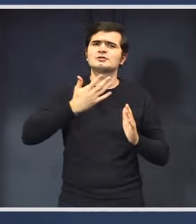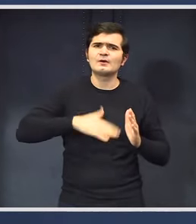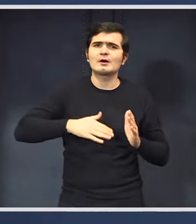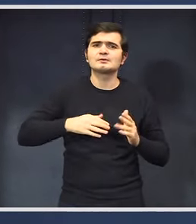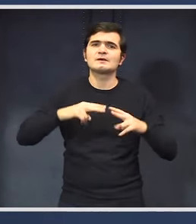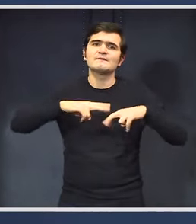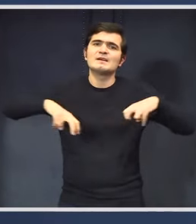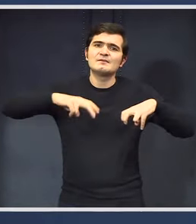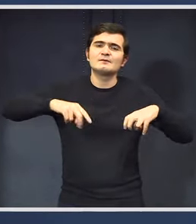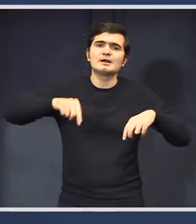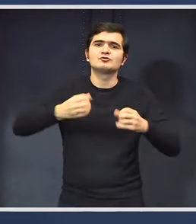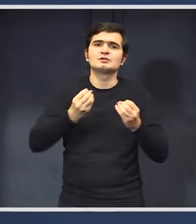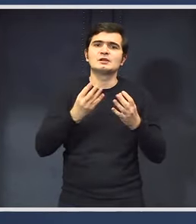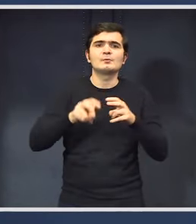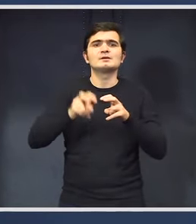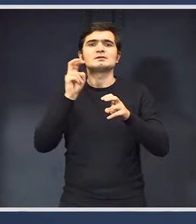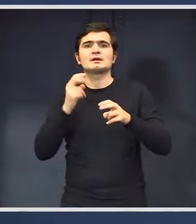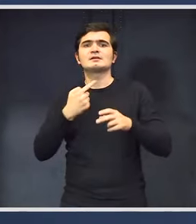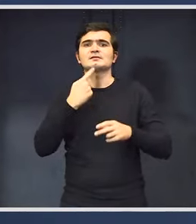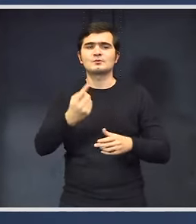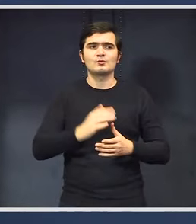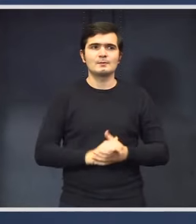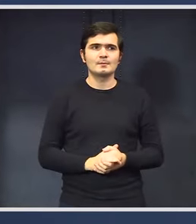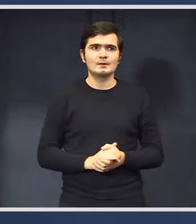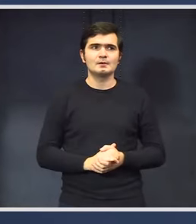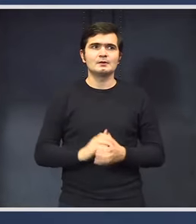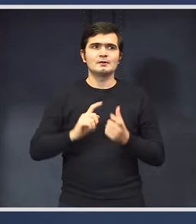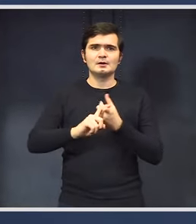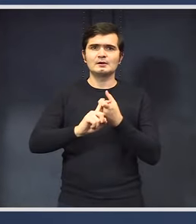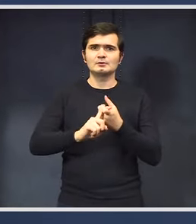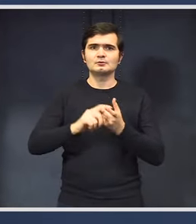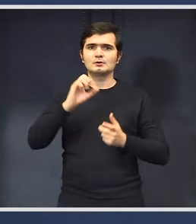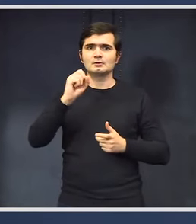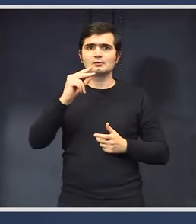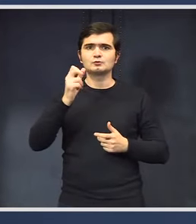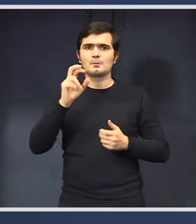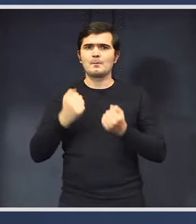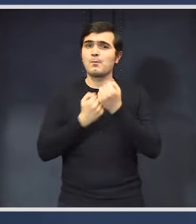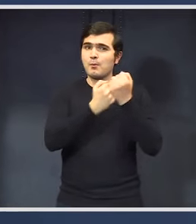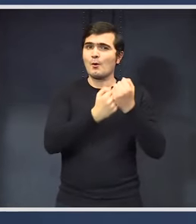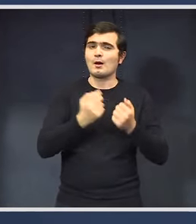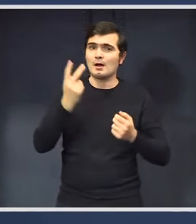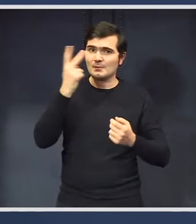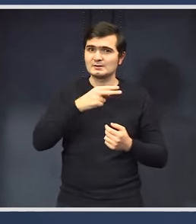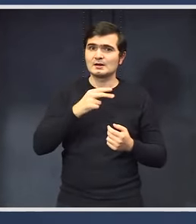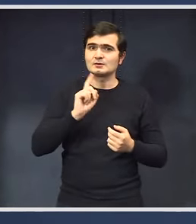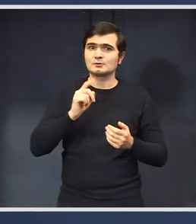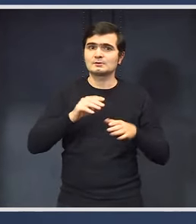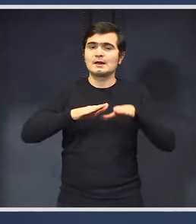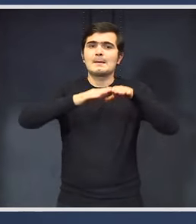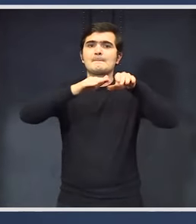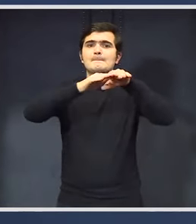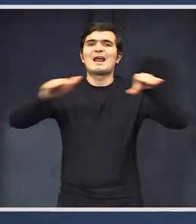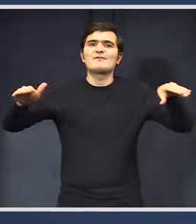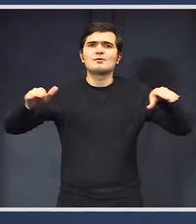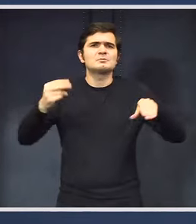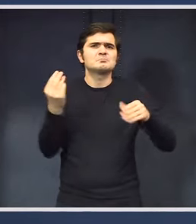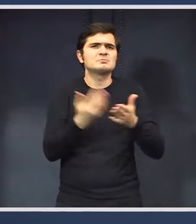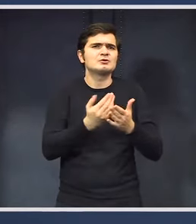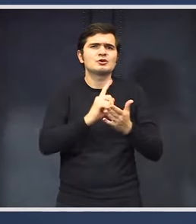informație înainte să o mai aruncăm în spațiul public. Și referitor la sporuri, am înțeles că le veți plafonați, dar de ce nu le eliminați direct?